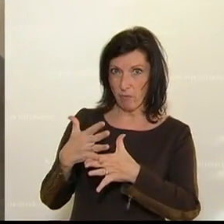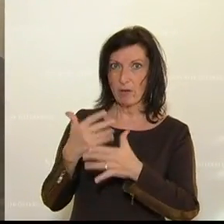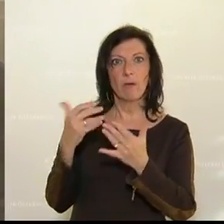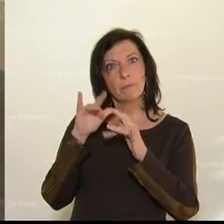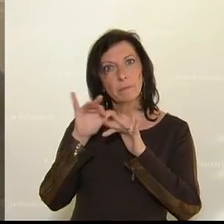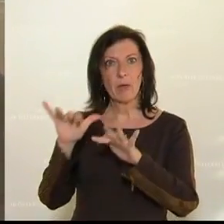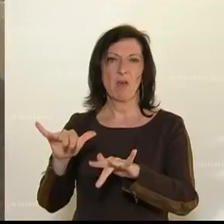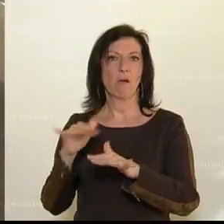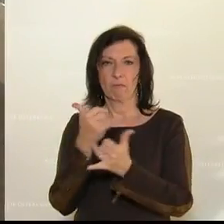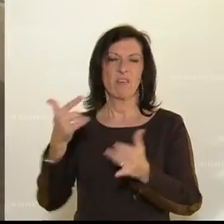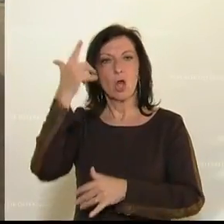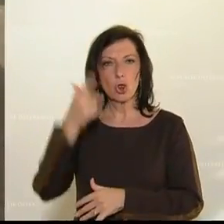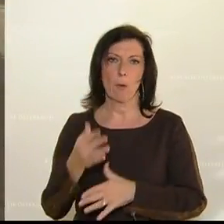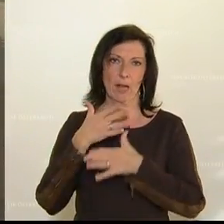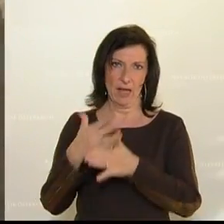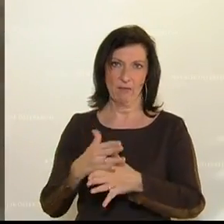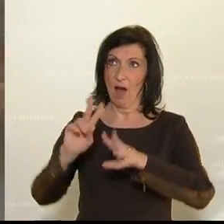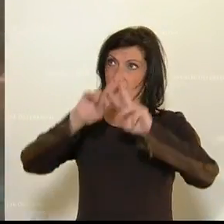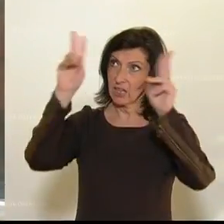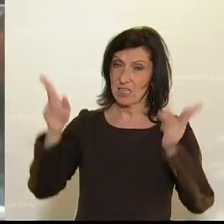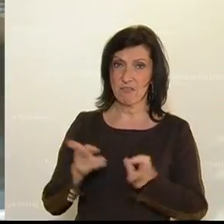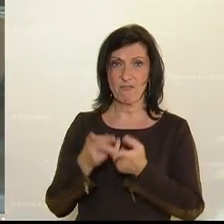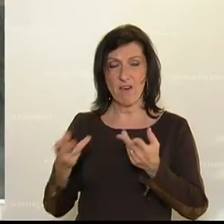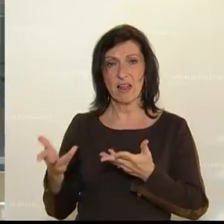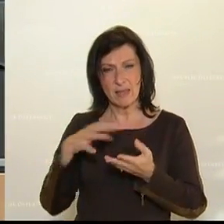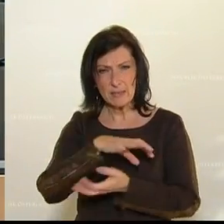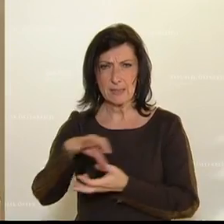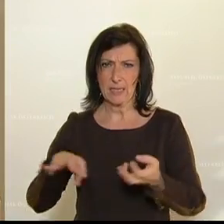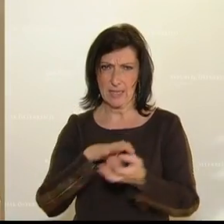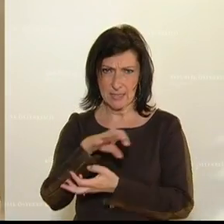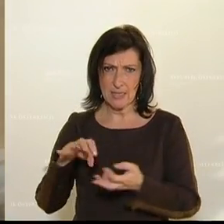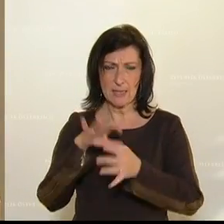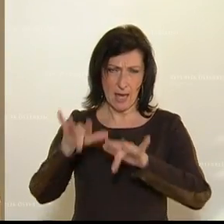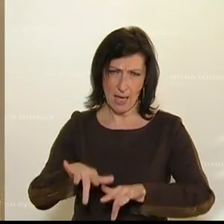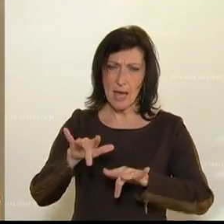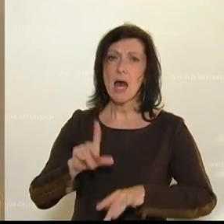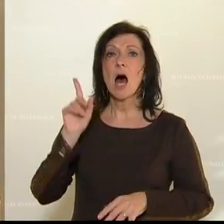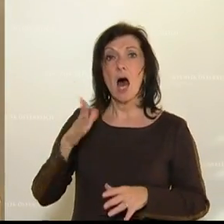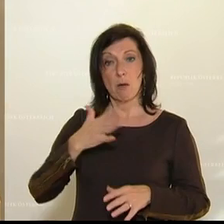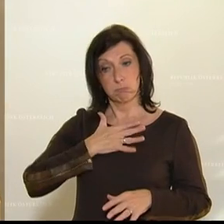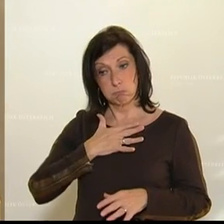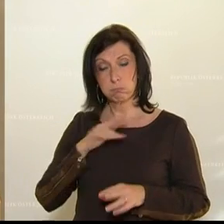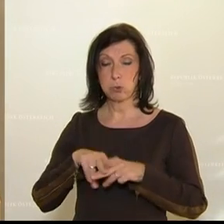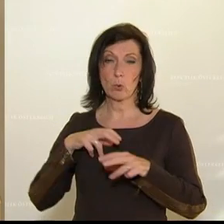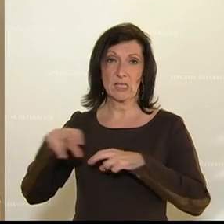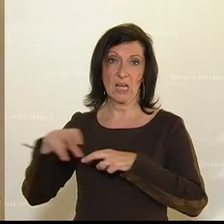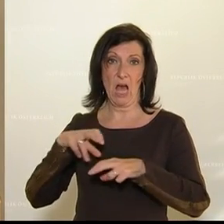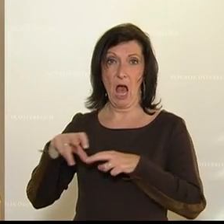Wir werden uns aus dieser weltweit schwierigen Krise mit den gesetzten Maßnahmen der Bundesregierung herauskämpfen.